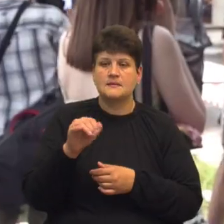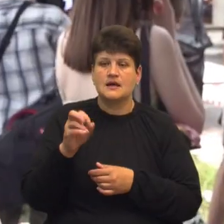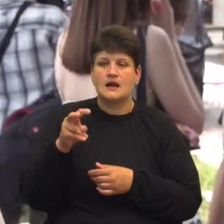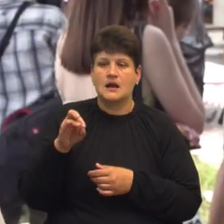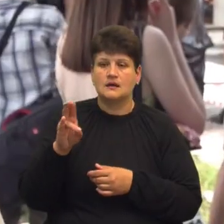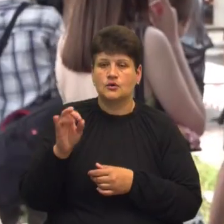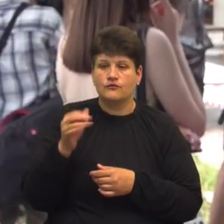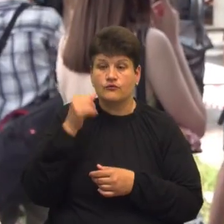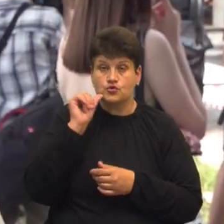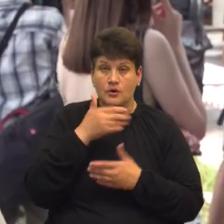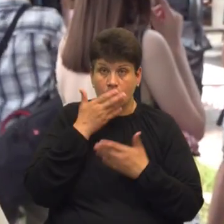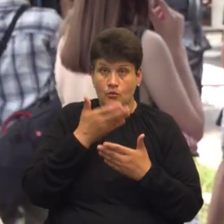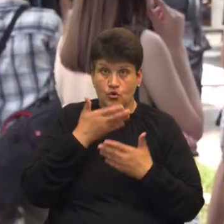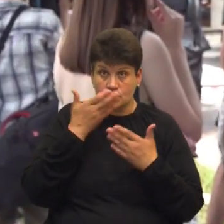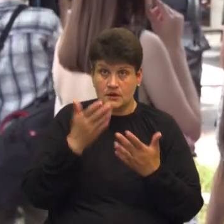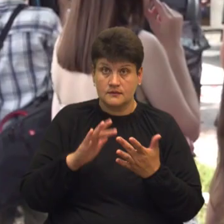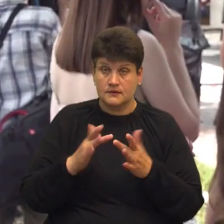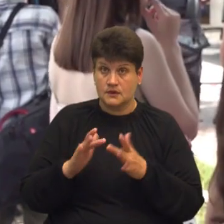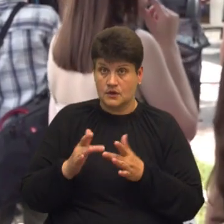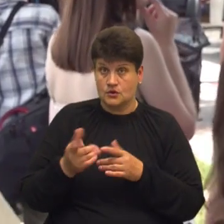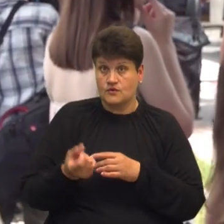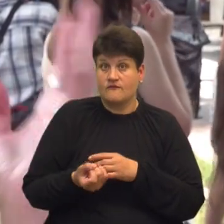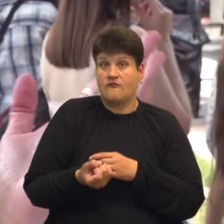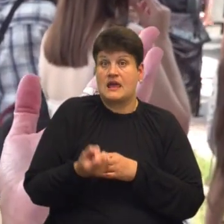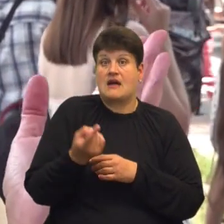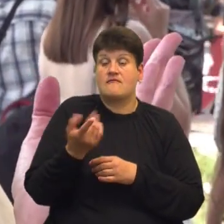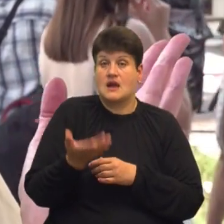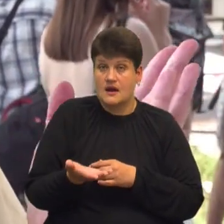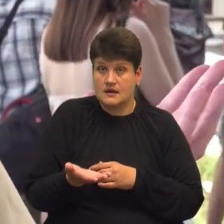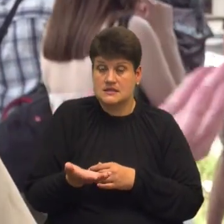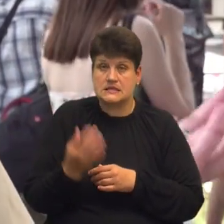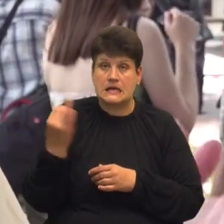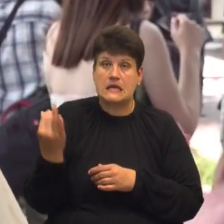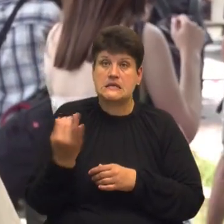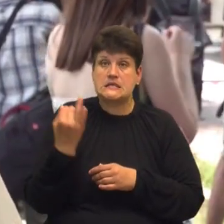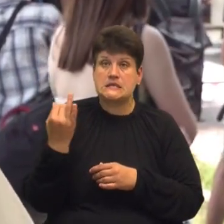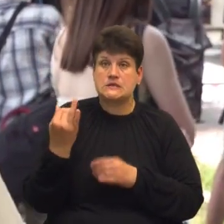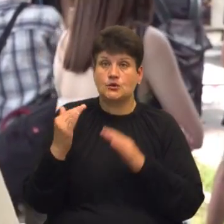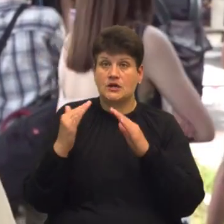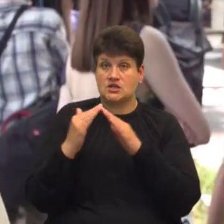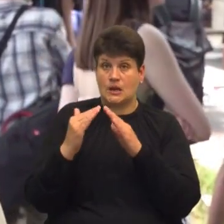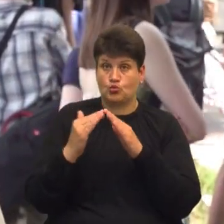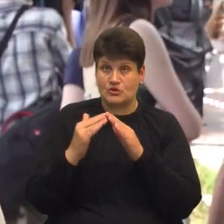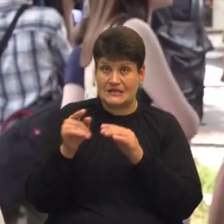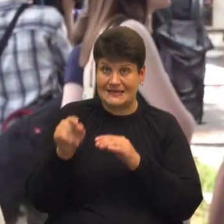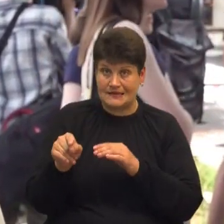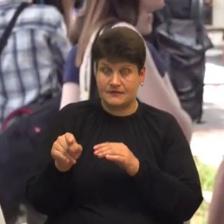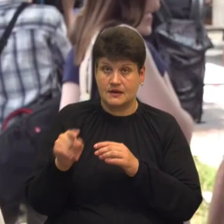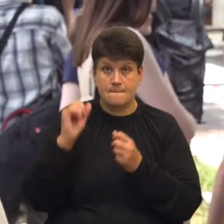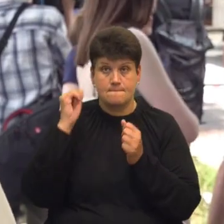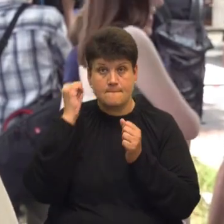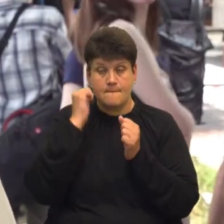Вчора прочитала в тих мережах, що виявляються на історичній будівлі, на пам'ятці